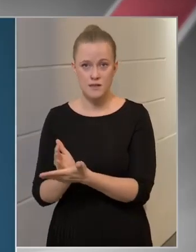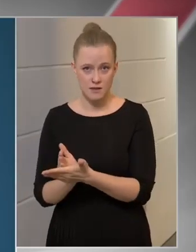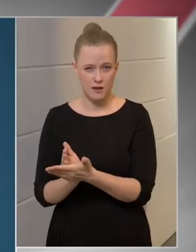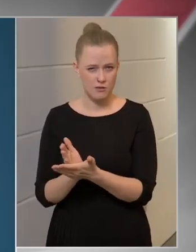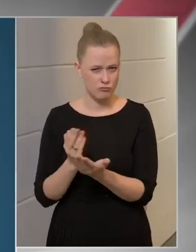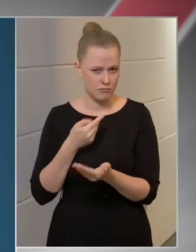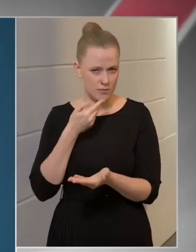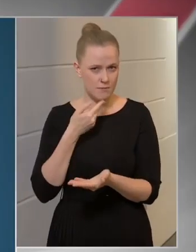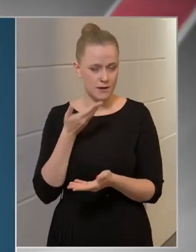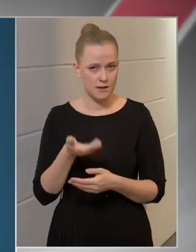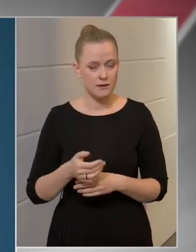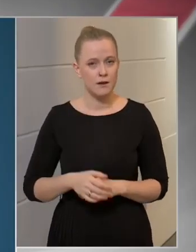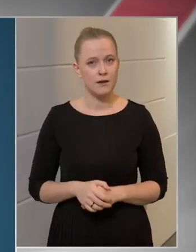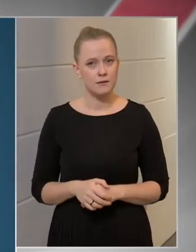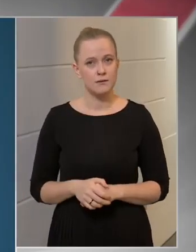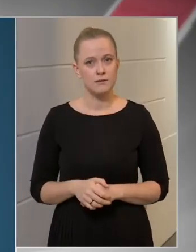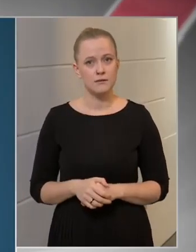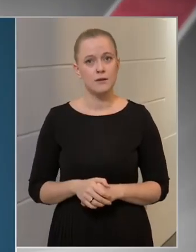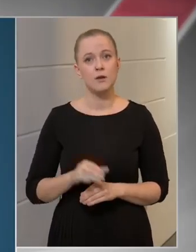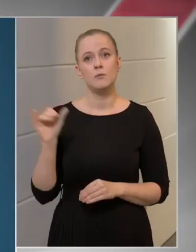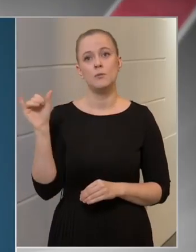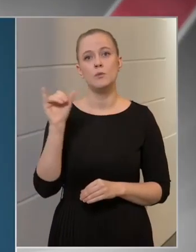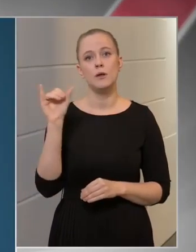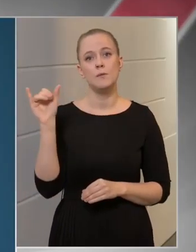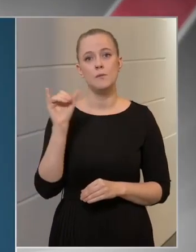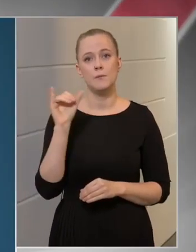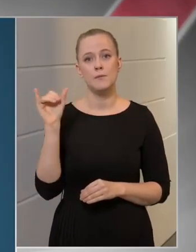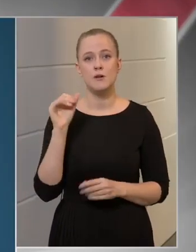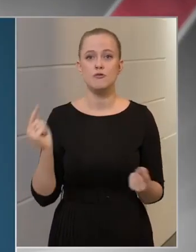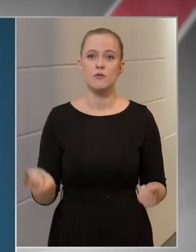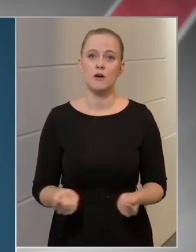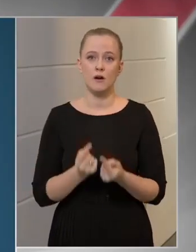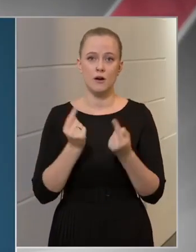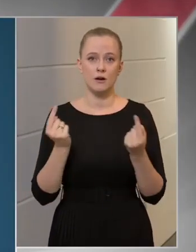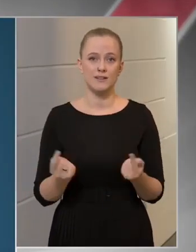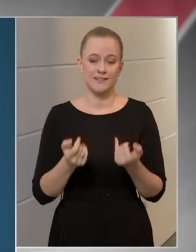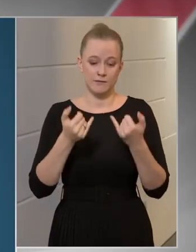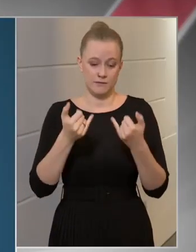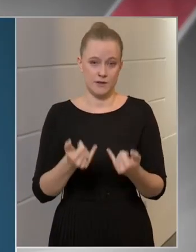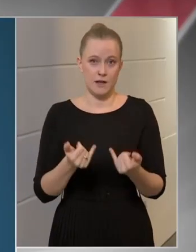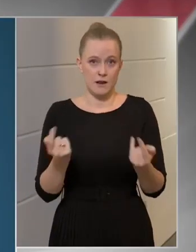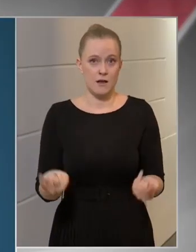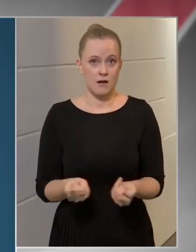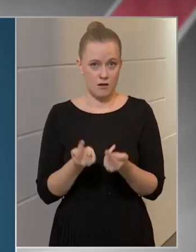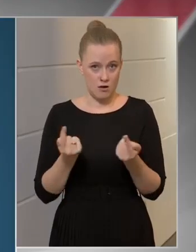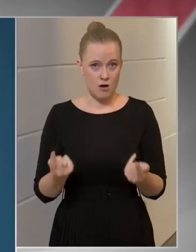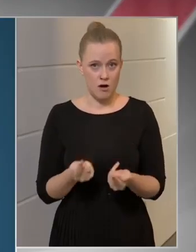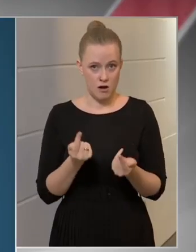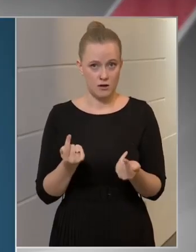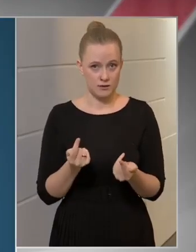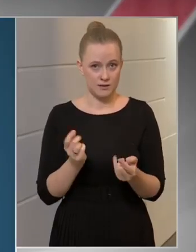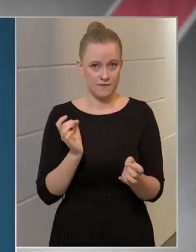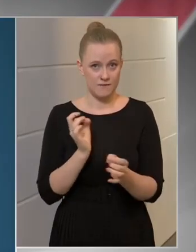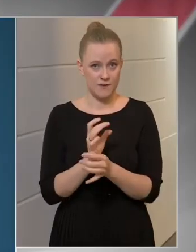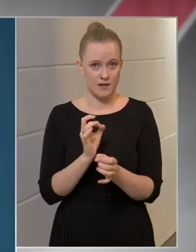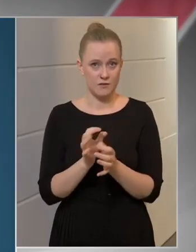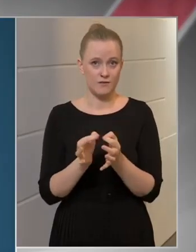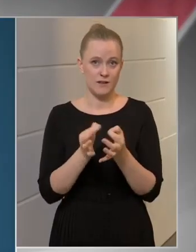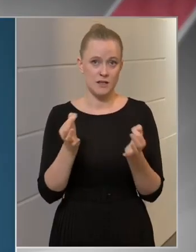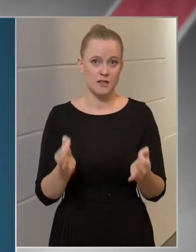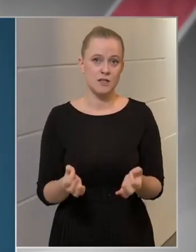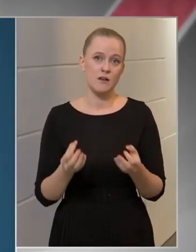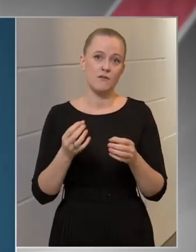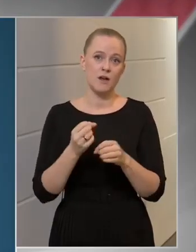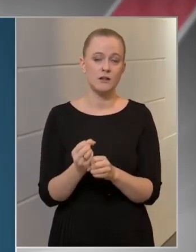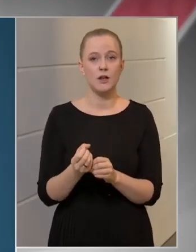mint említettem, Budapesten az aktív, jelenleg aktív fertőzöttként nyilvántartott